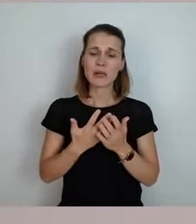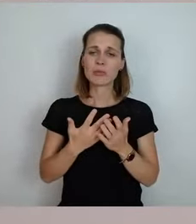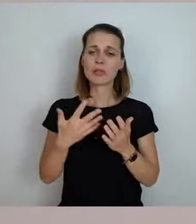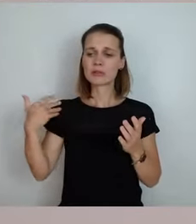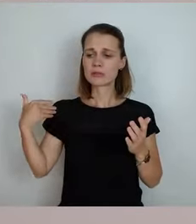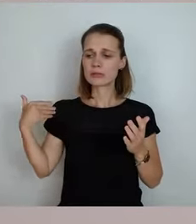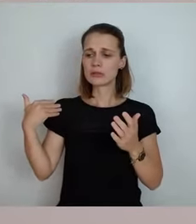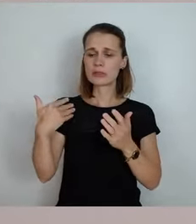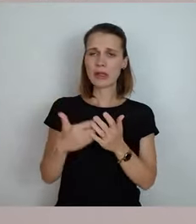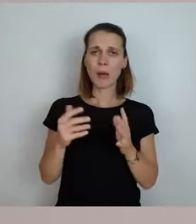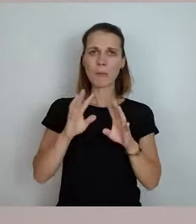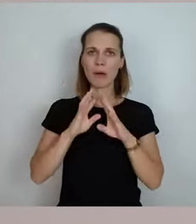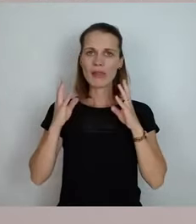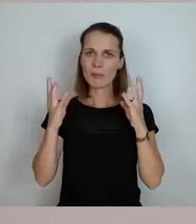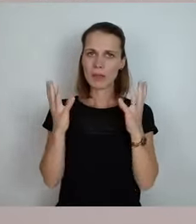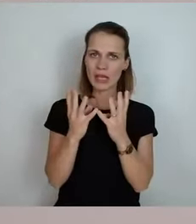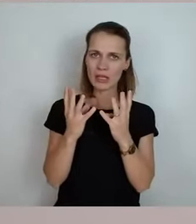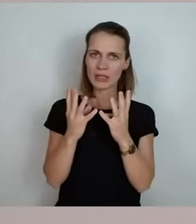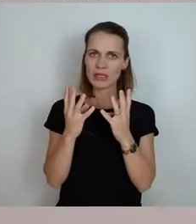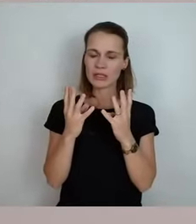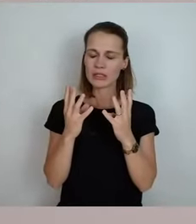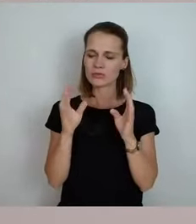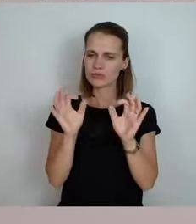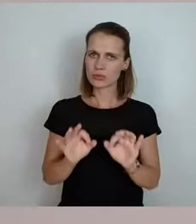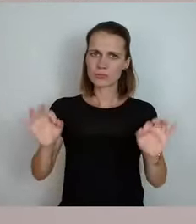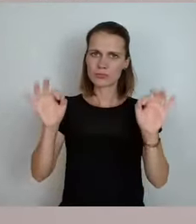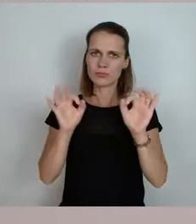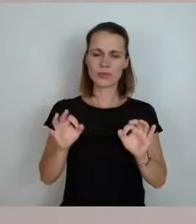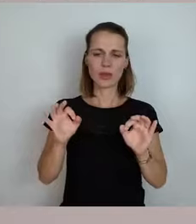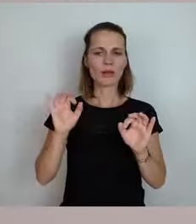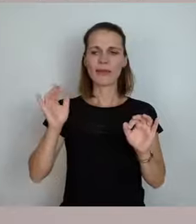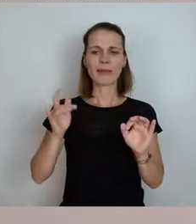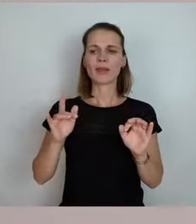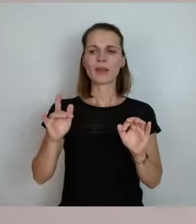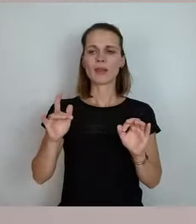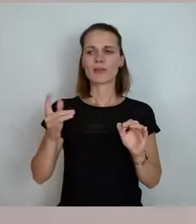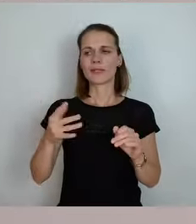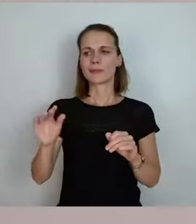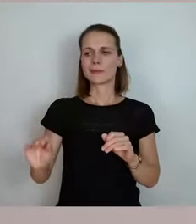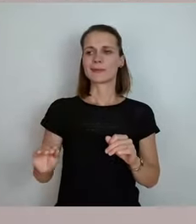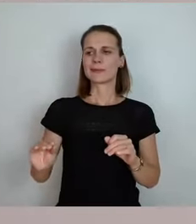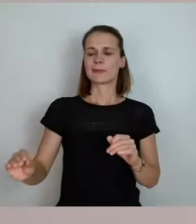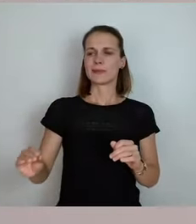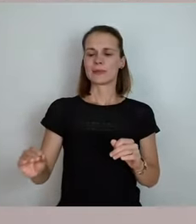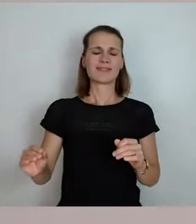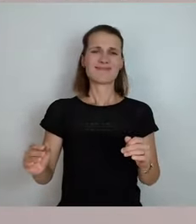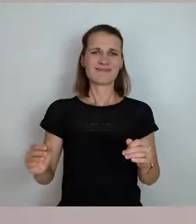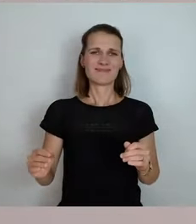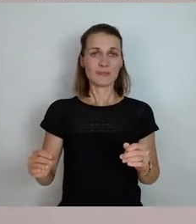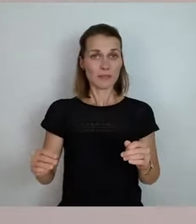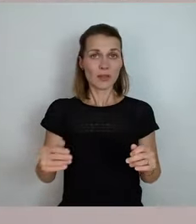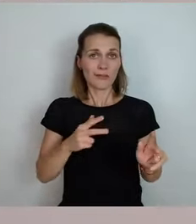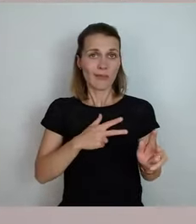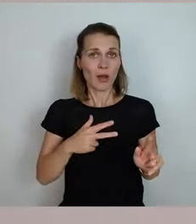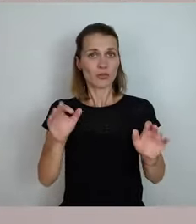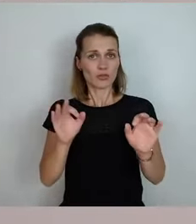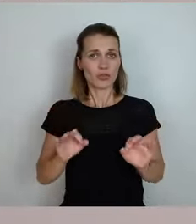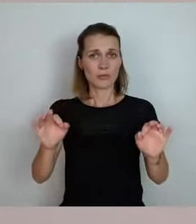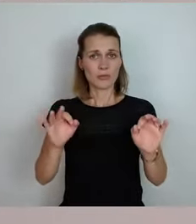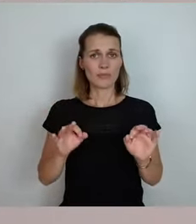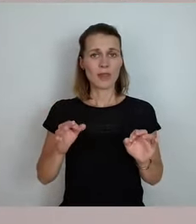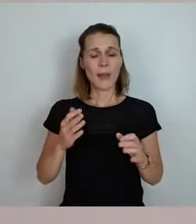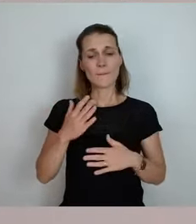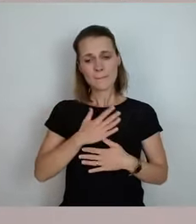Pandemie hat, jetzt auch nicht durch solche Worte so klein machen darf. Es müsste aus meiner Sicht eine genügend große Zahl von